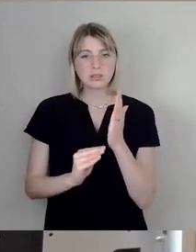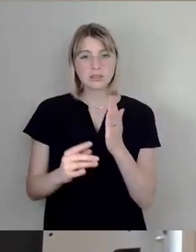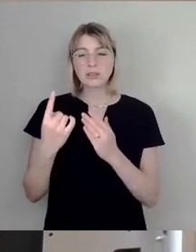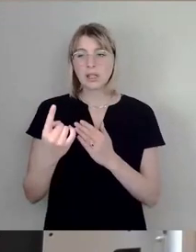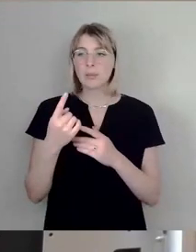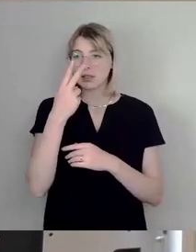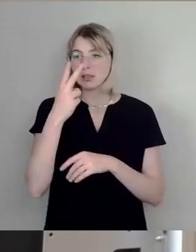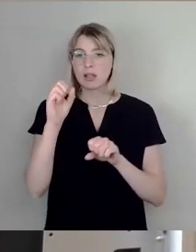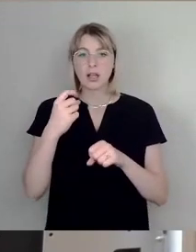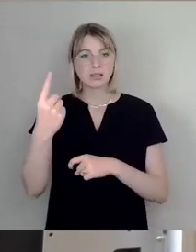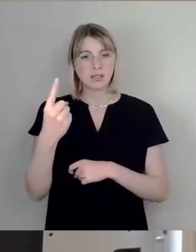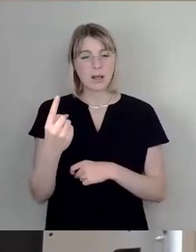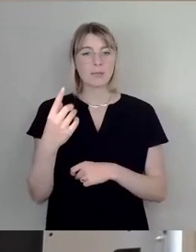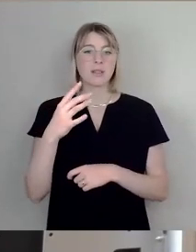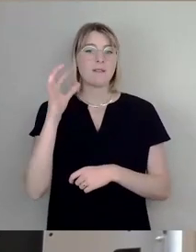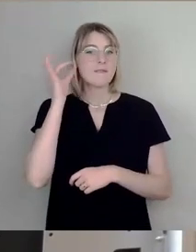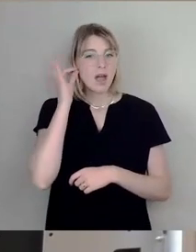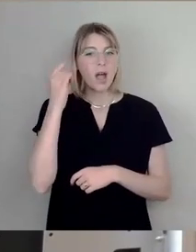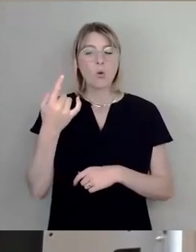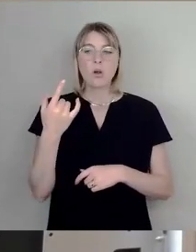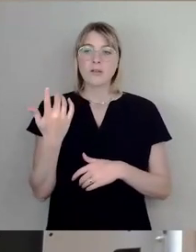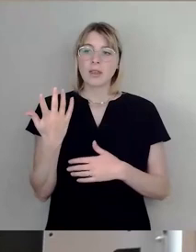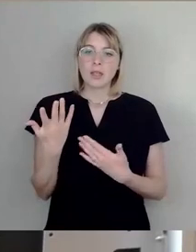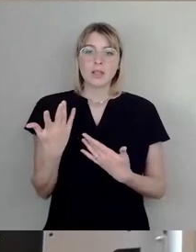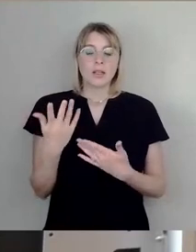zum Vorschein. Es ist vollkommen klar,